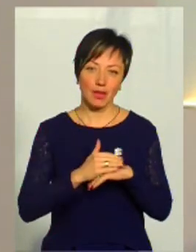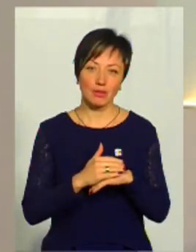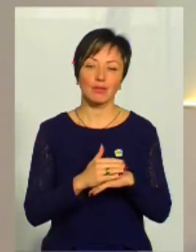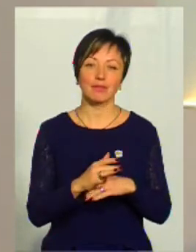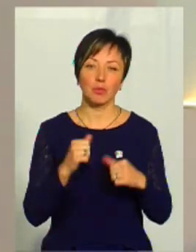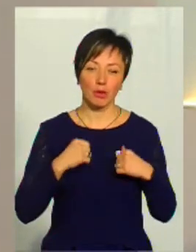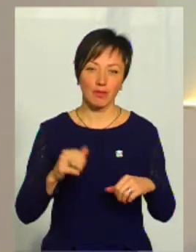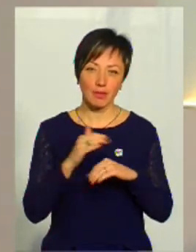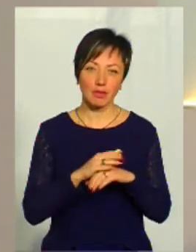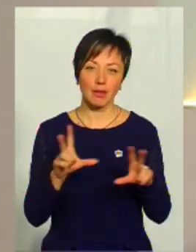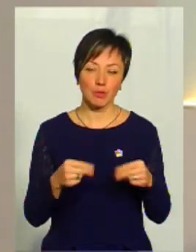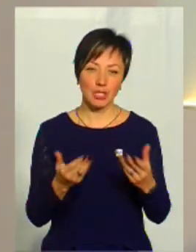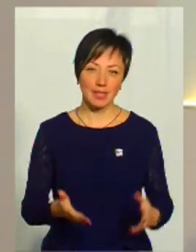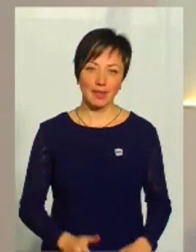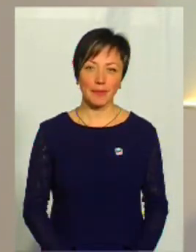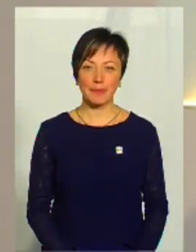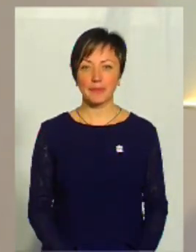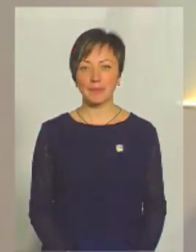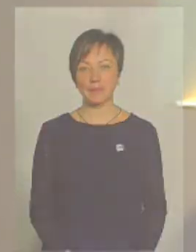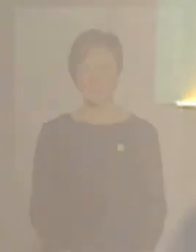вечора, безпечного вечора. Нехай щастить.